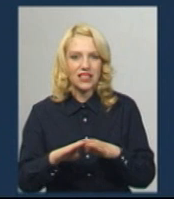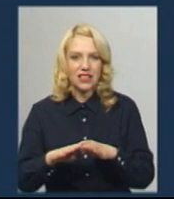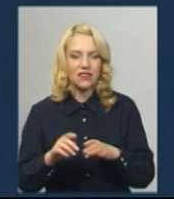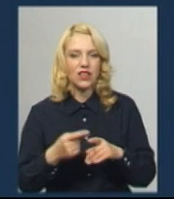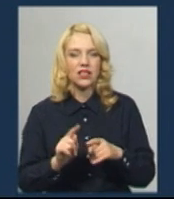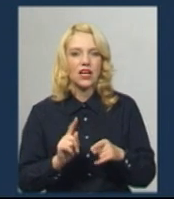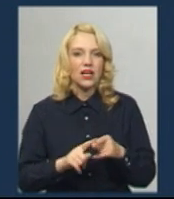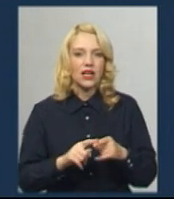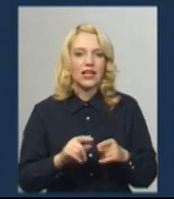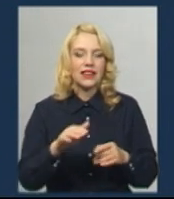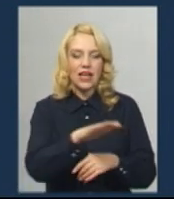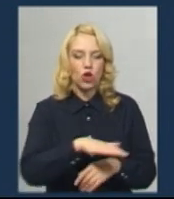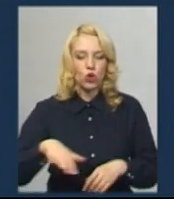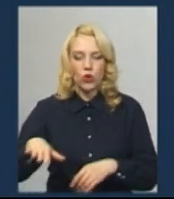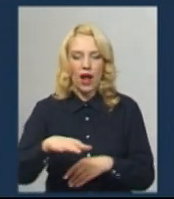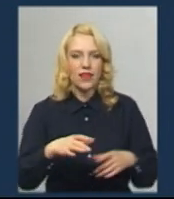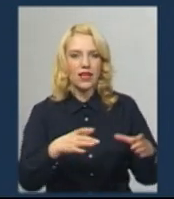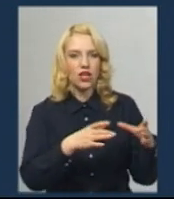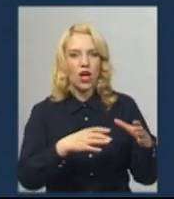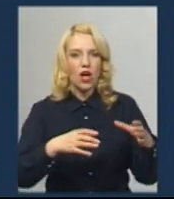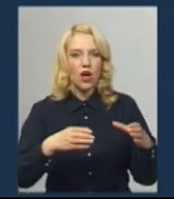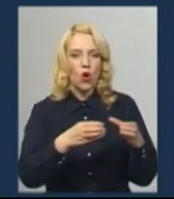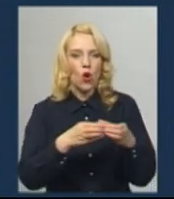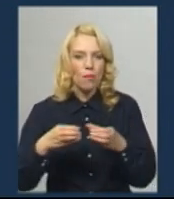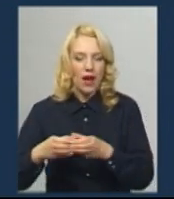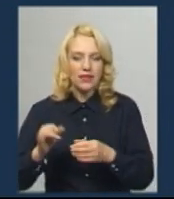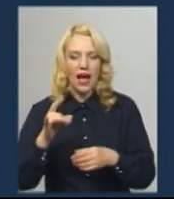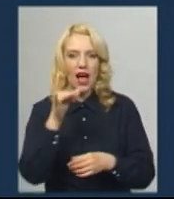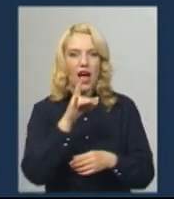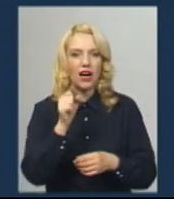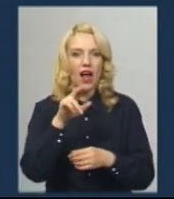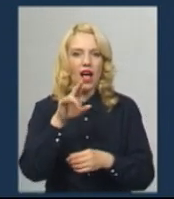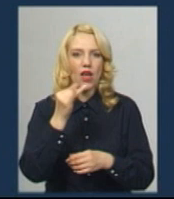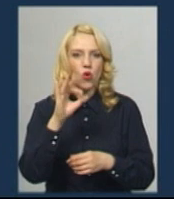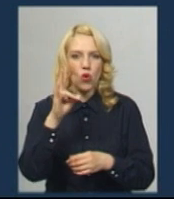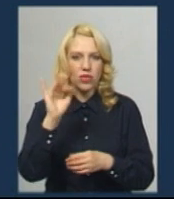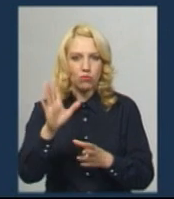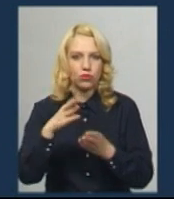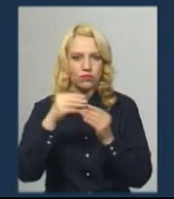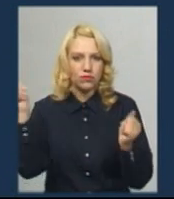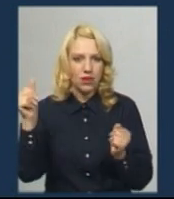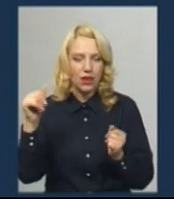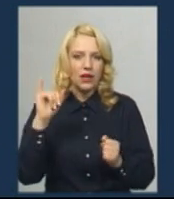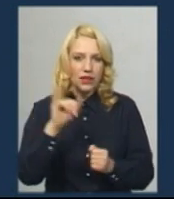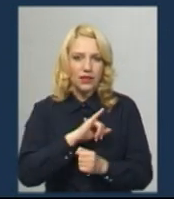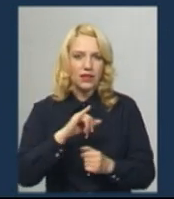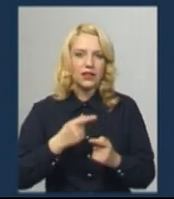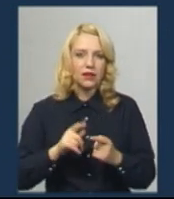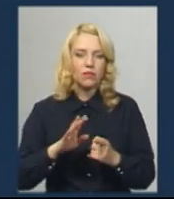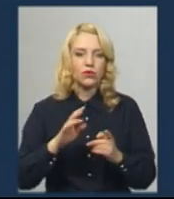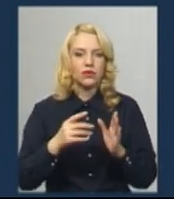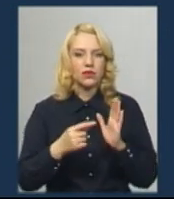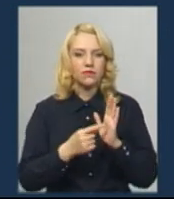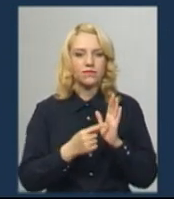районна, вона випадає. Звичайно в тому, що райони самі посилачі поки що передбачені конституцією, щоб їх взагалі забрати, ріквідувати як